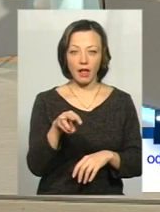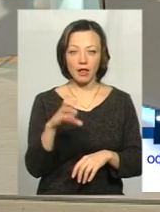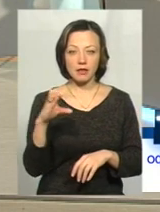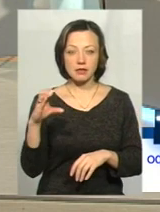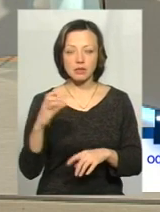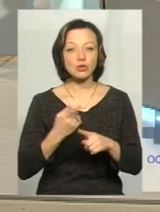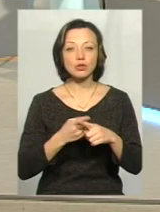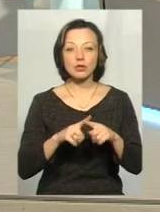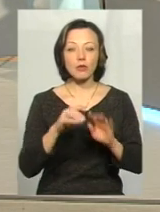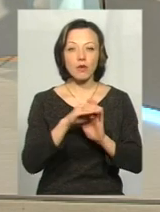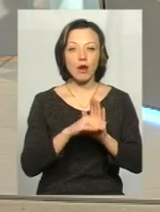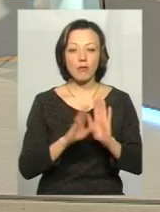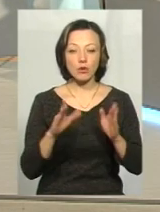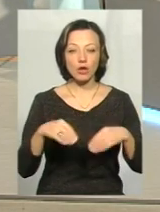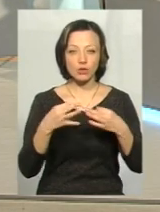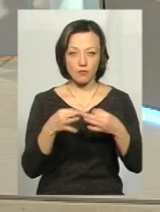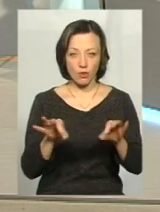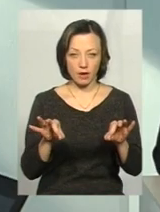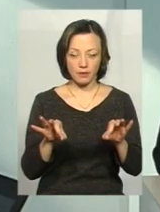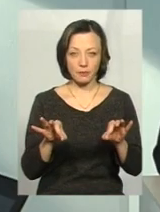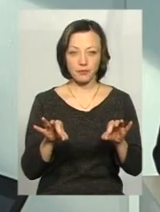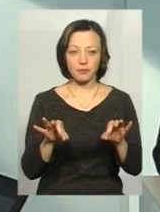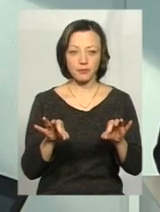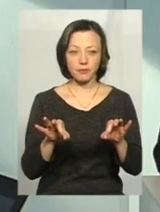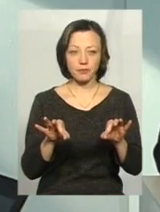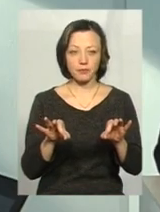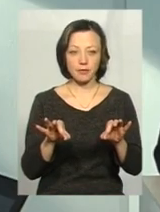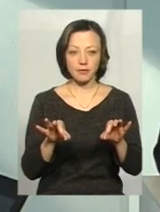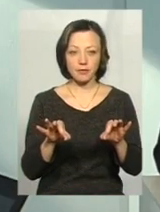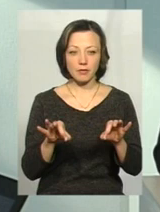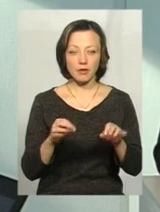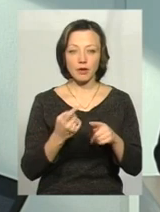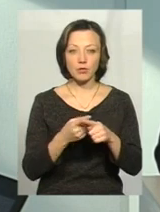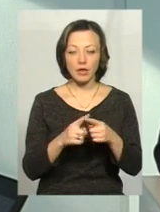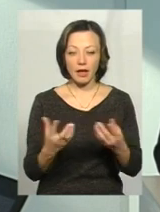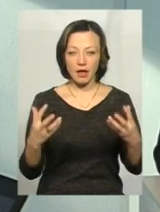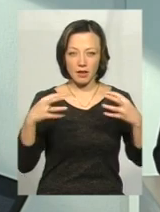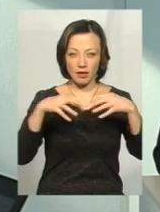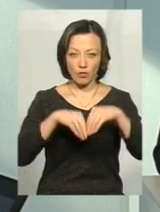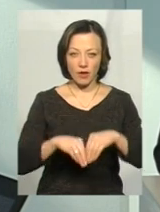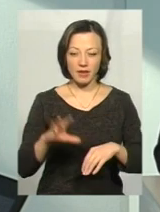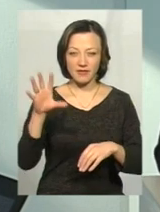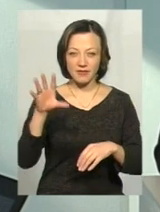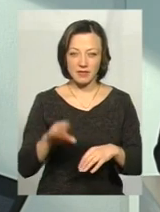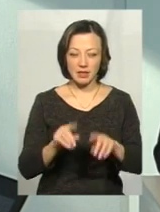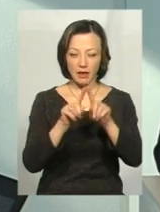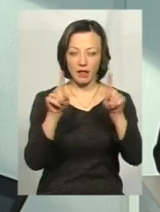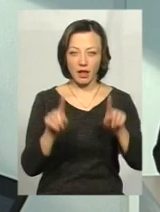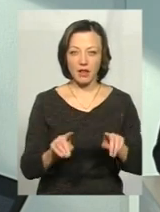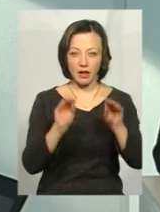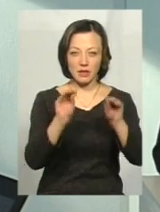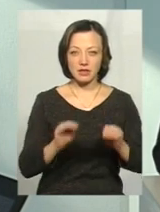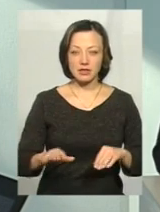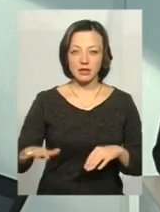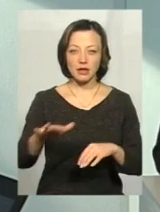програма буде дозволяти? Вона буде дозволяти, вона буде генерувати всі декларації, які будуть заповнені на